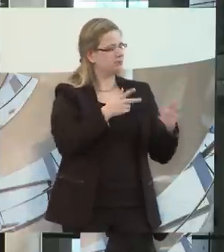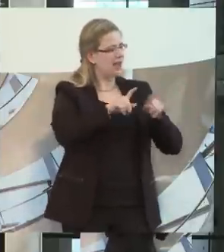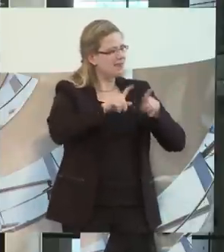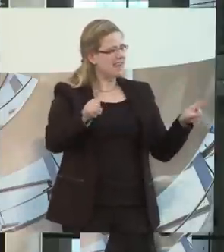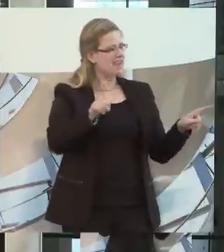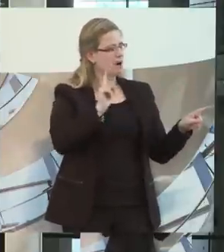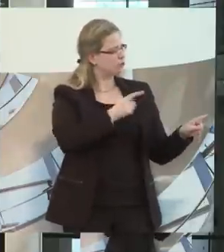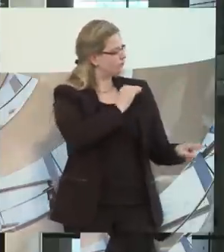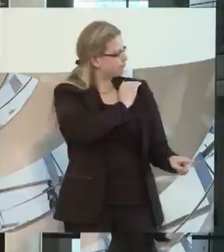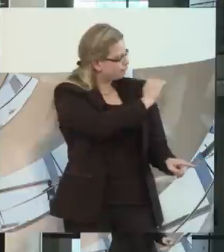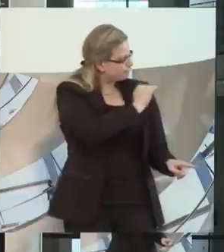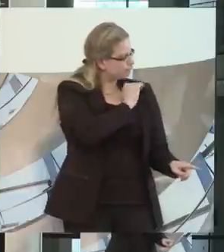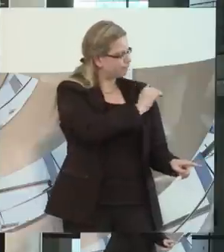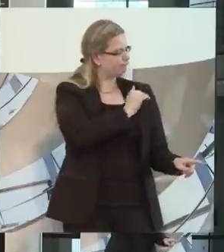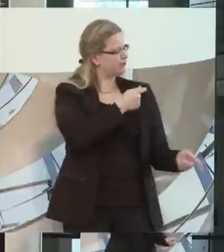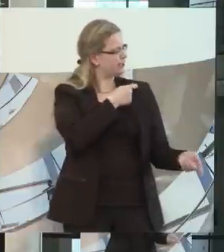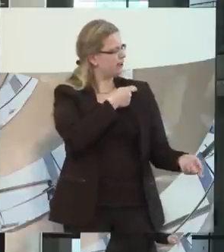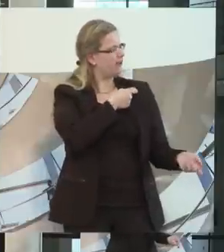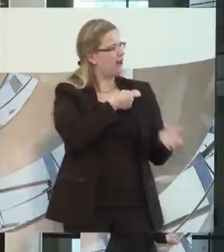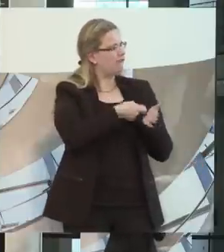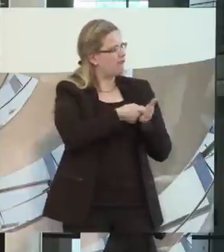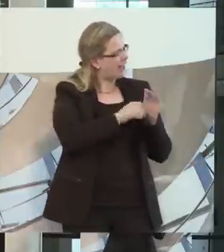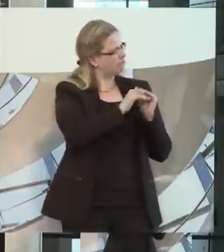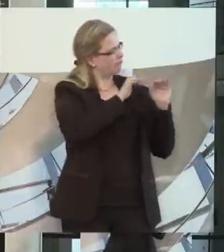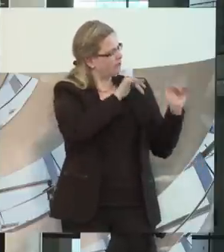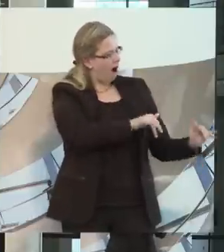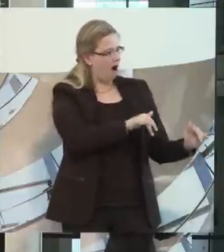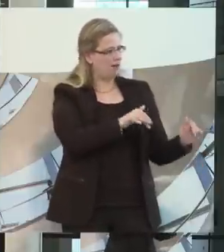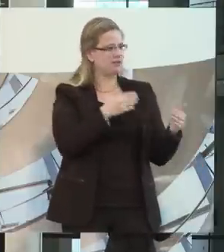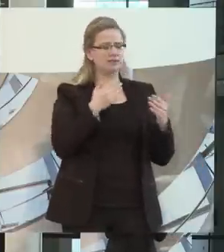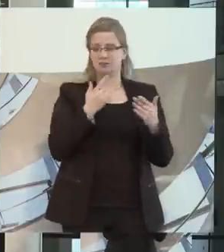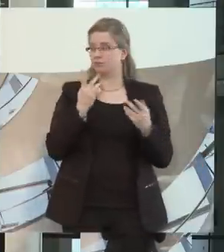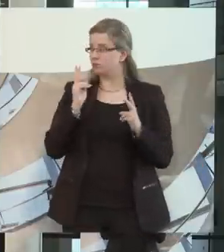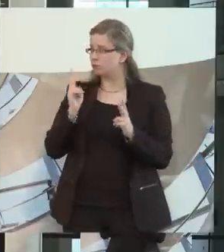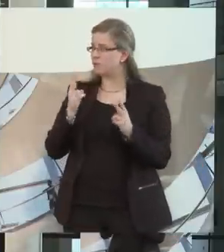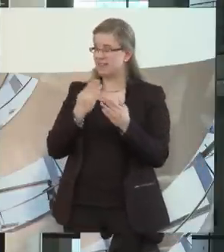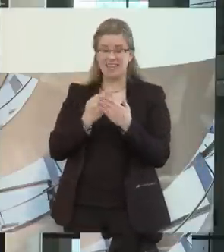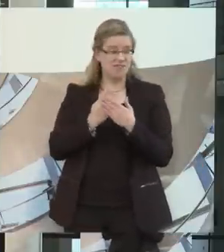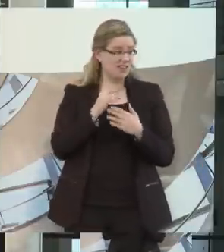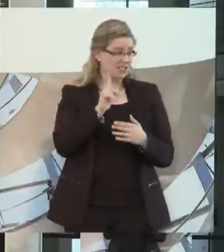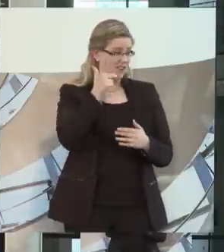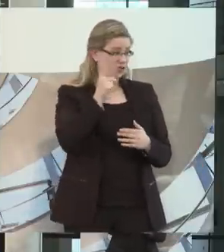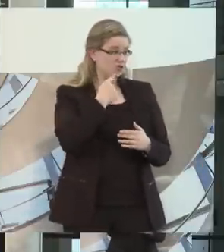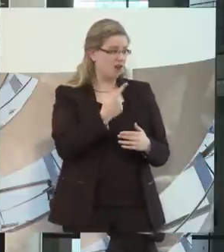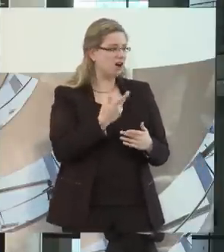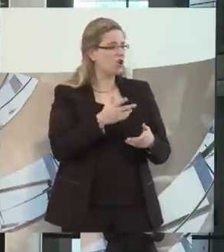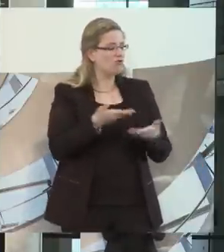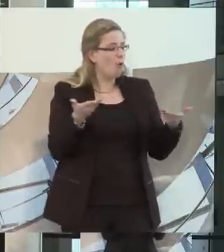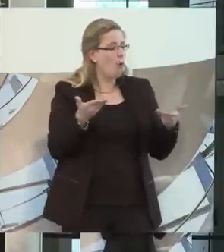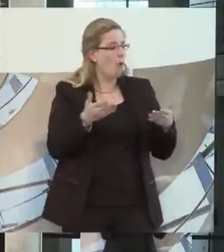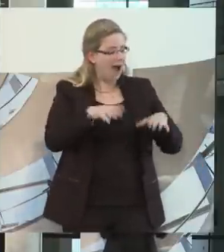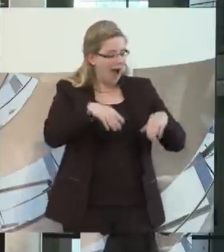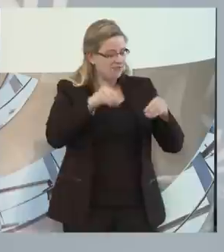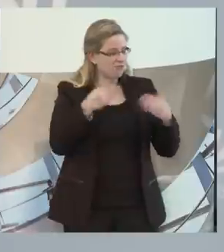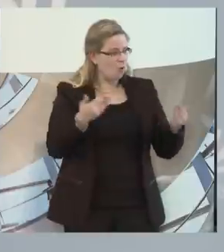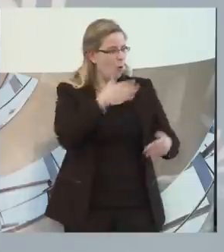wertzuschätzen. Also das haben wir ja der zweite Redner ja auch noch mal betont, wie wichtig es ist, dass man bei den Kindern anfängt. Es ist natürlich